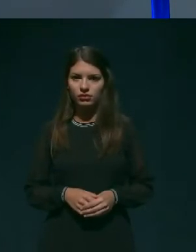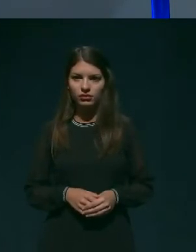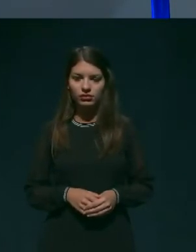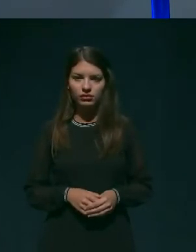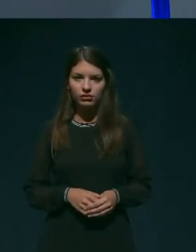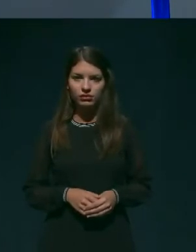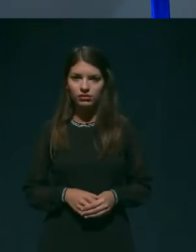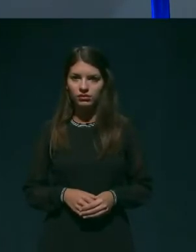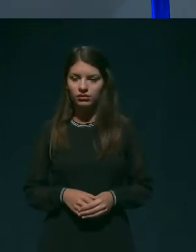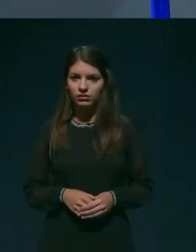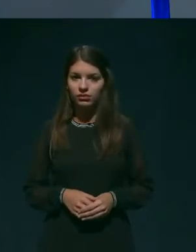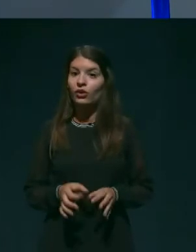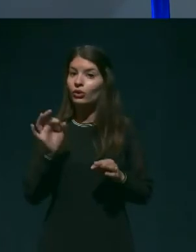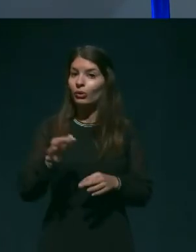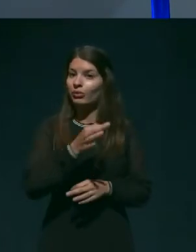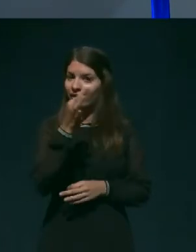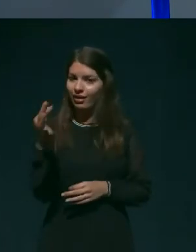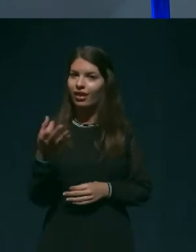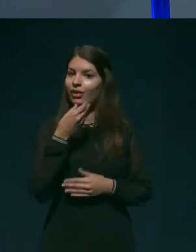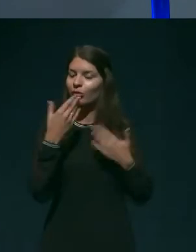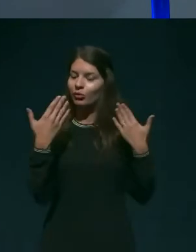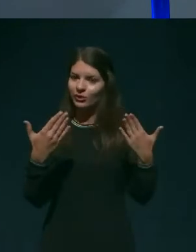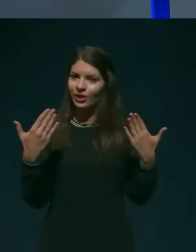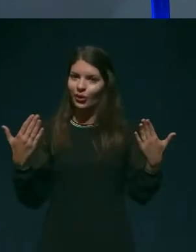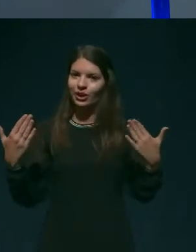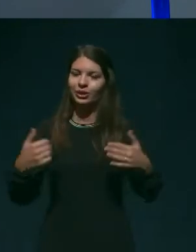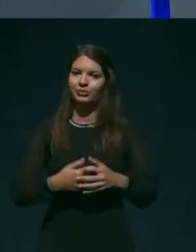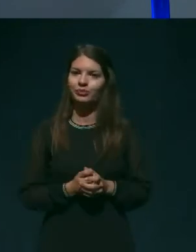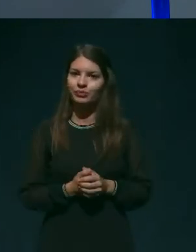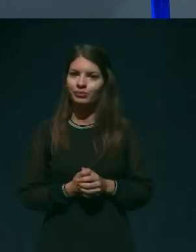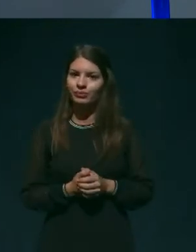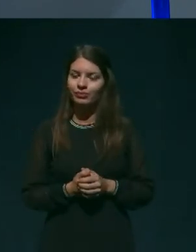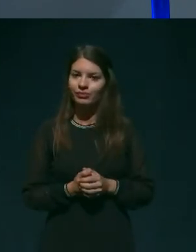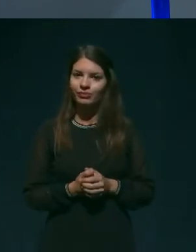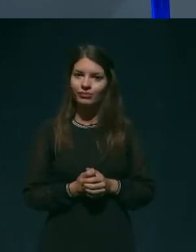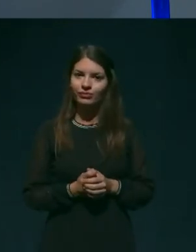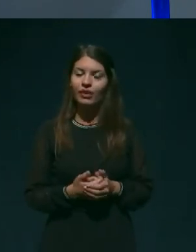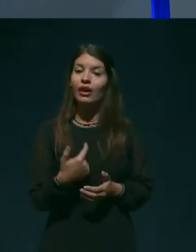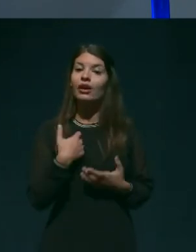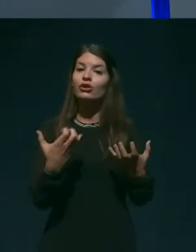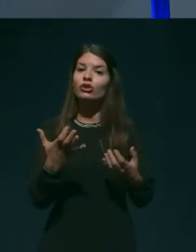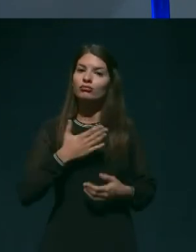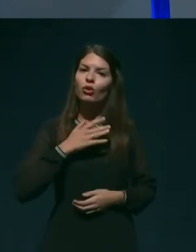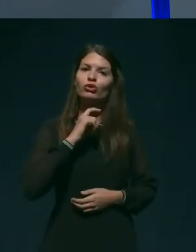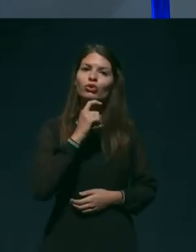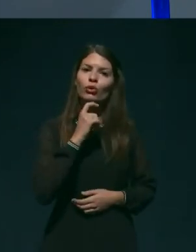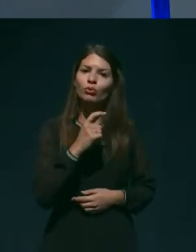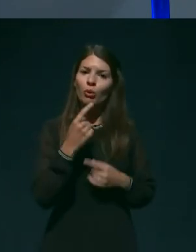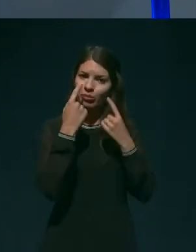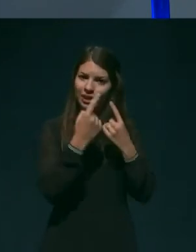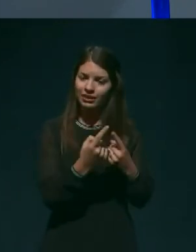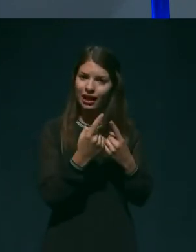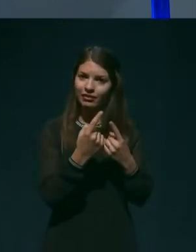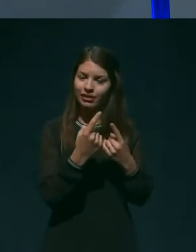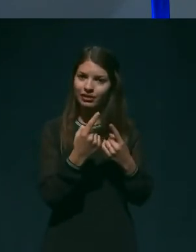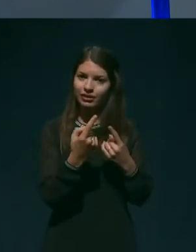Dobar dan, lepo pozdravljeni. Jaz bi zgodbo predstavil skozi oči klinika.